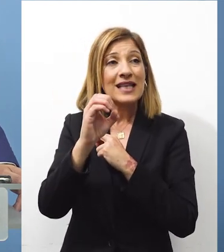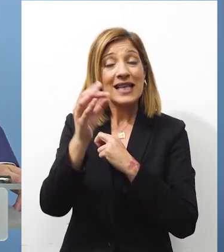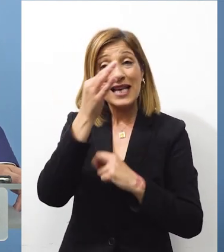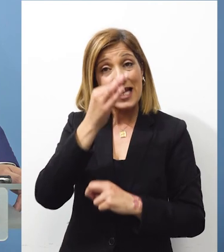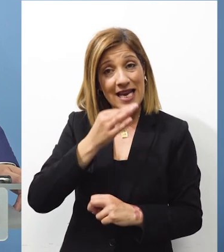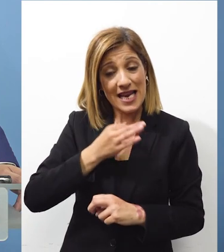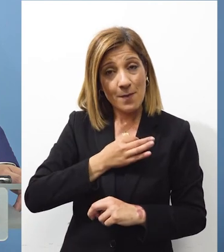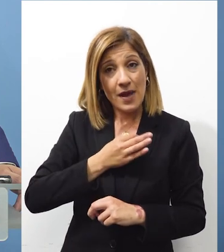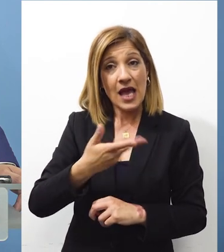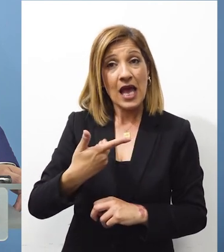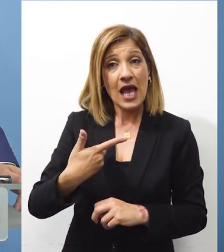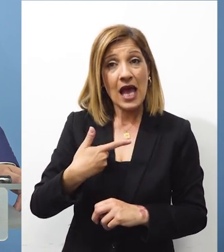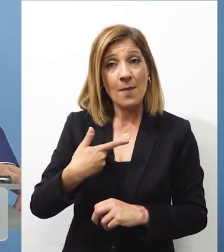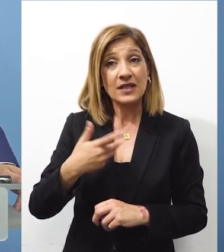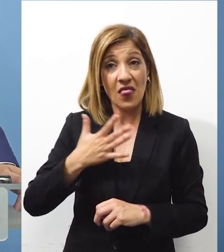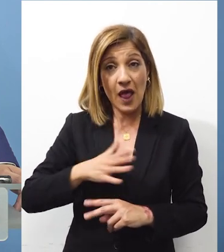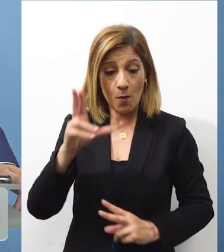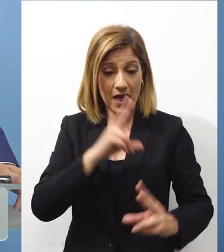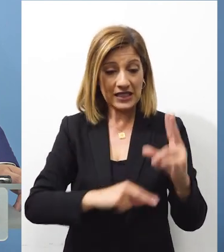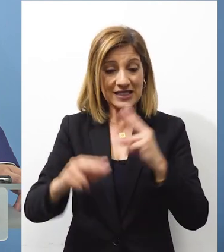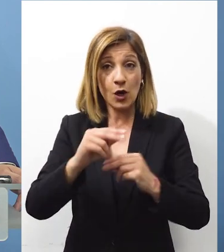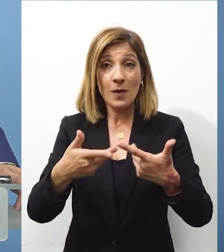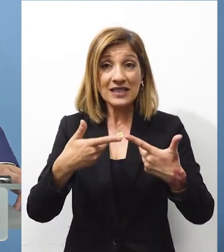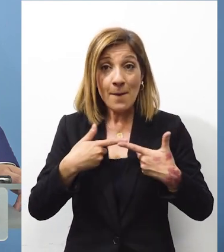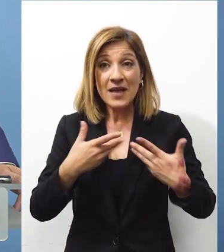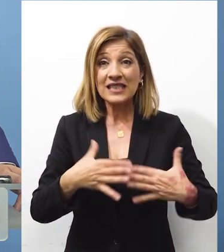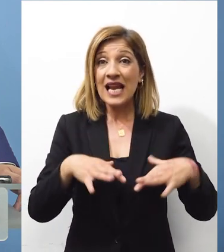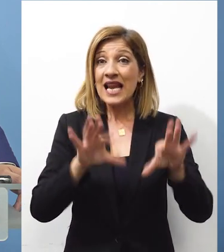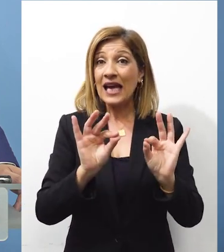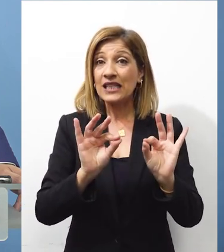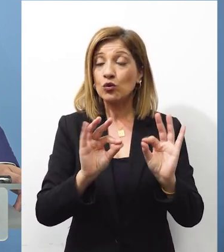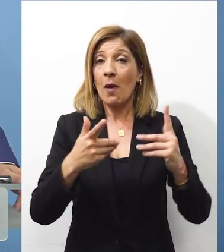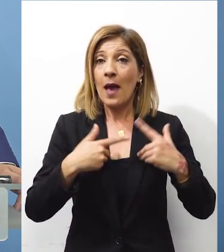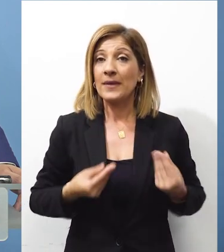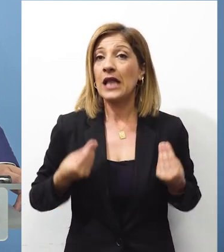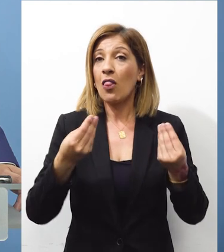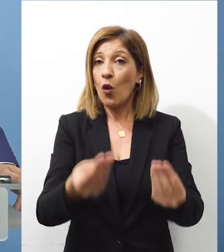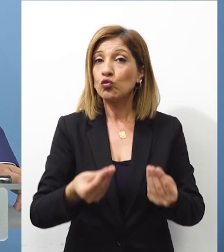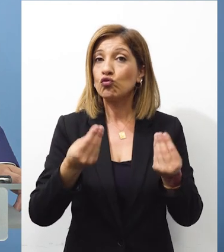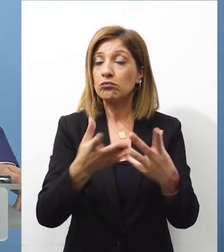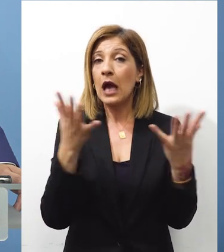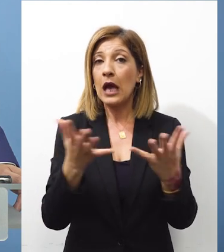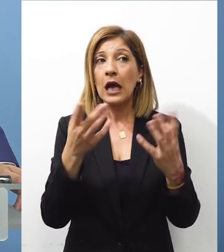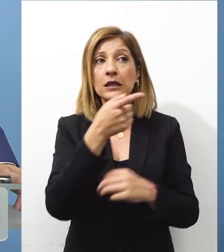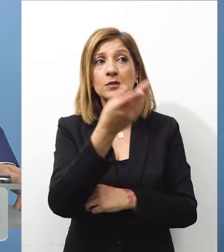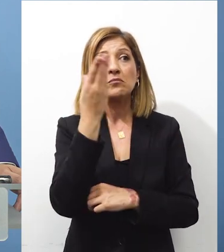που εμείς είμαστε αυτοί που θέλουν να επαναρχίσουν για πραγματεύσεις, εμείς πρέπει να δώσουμε και πράγματα Από πού προκύπτει αυτή η ενημέρωση